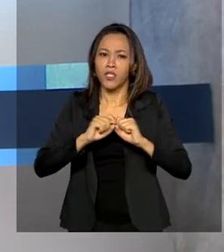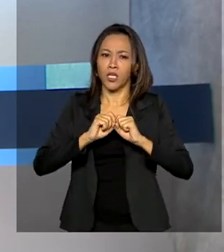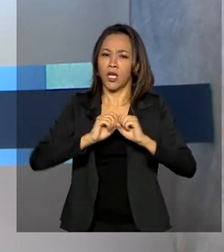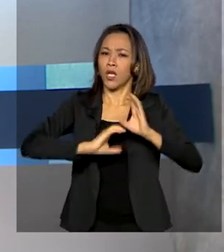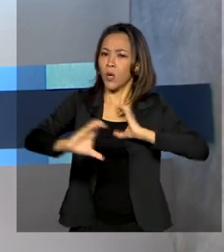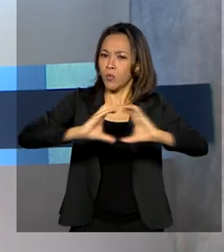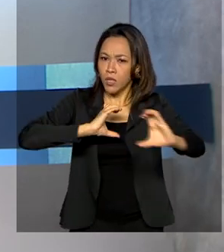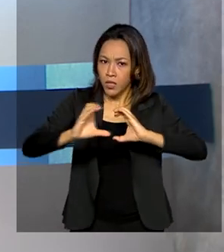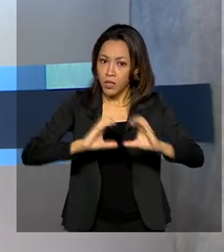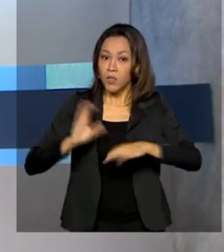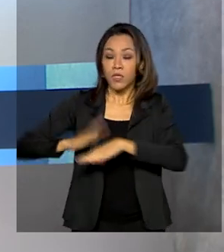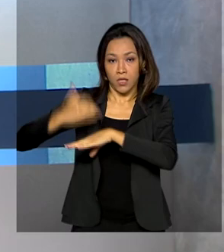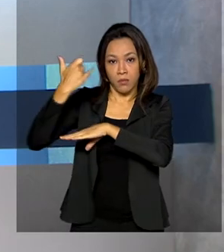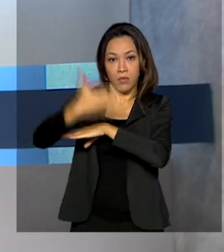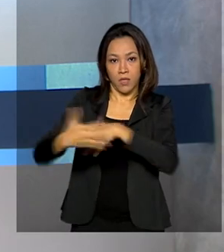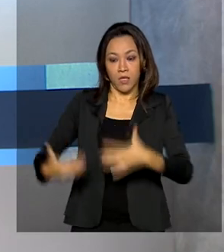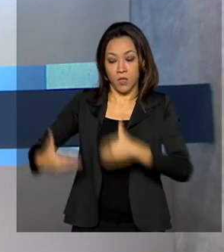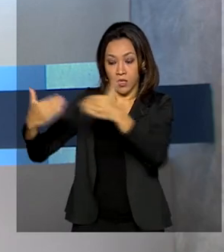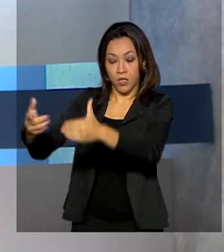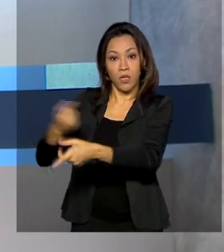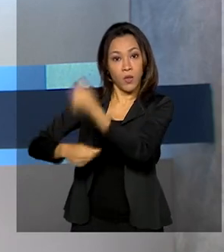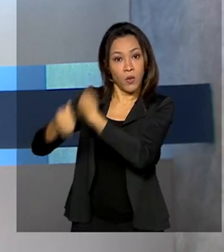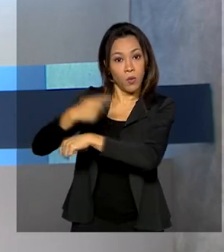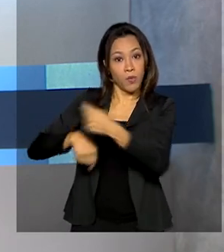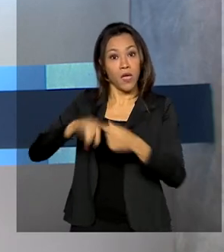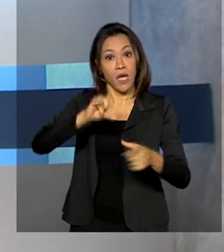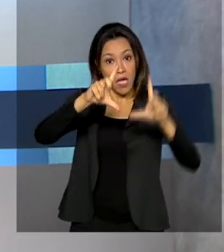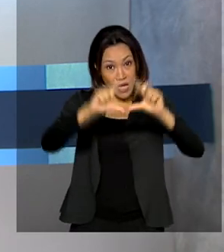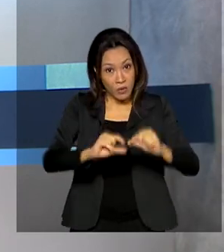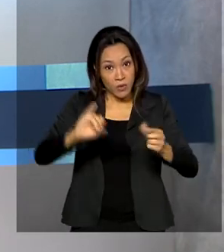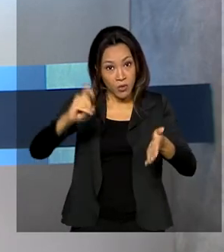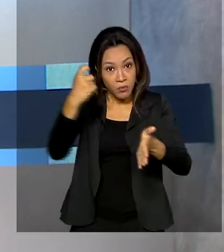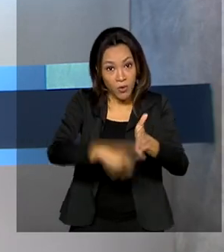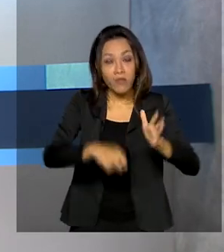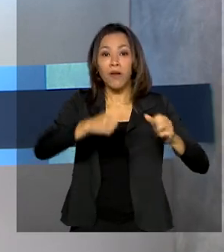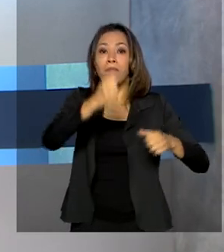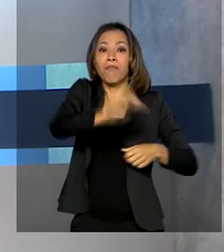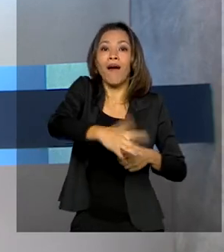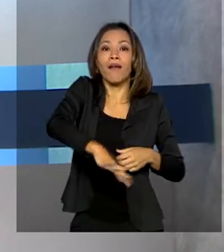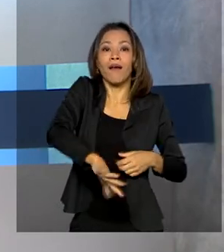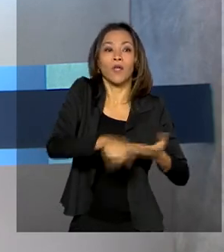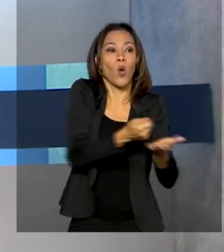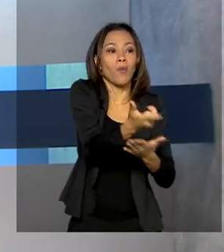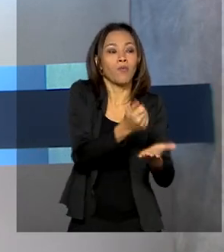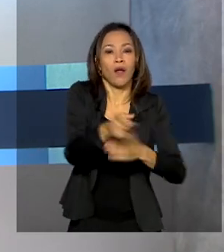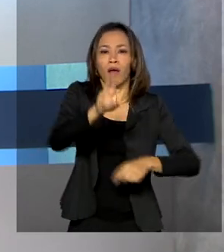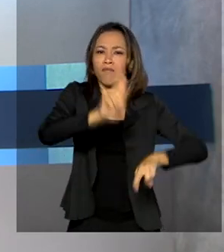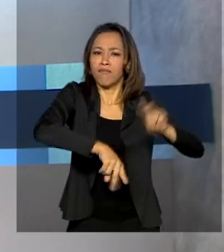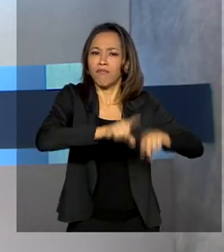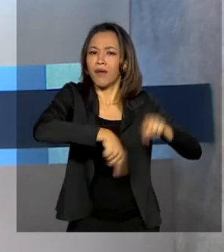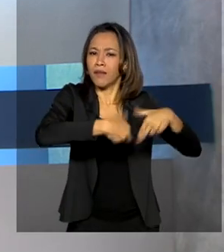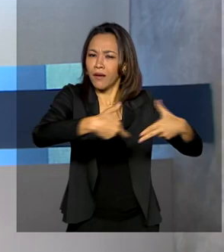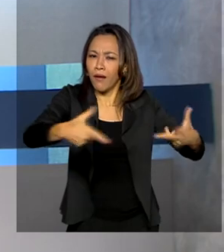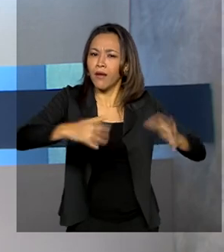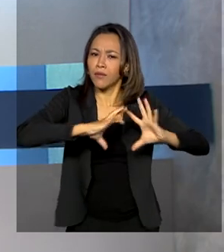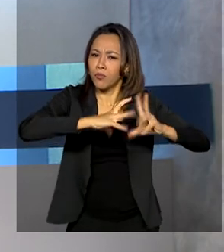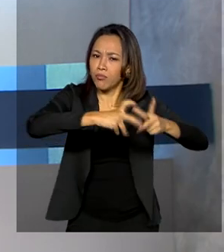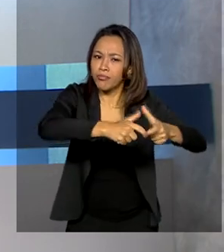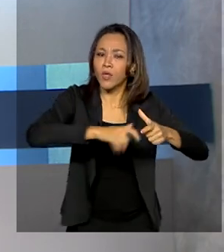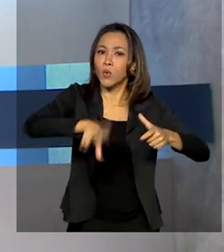De acordo com o Ministério da Economia, a redução do imposto vai baratear a compra de máquinas e equipamentos utilizados por todos os